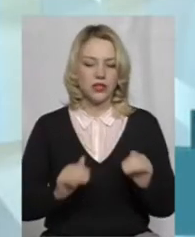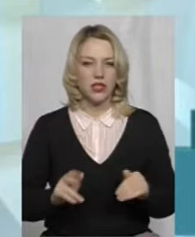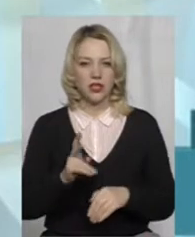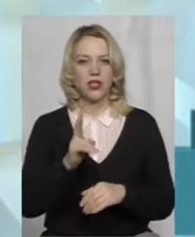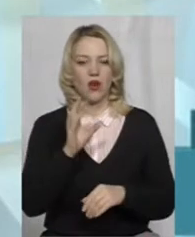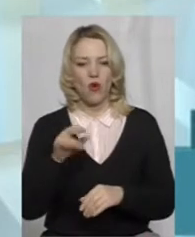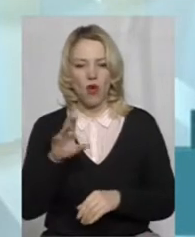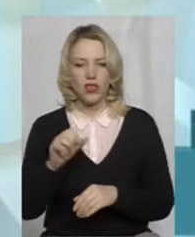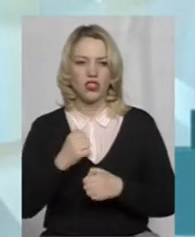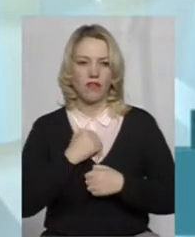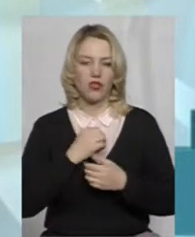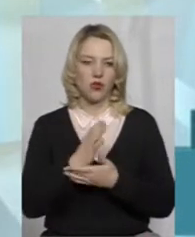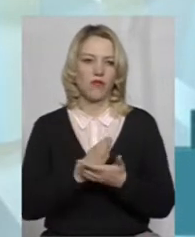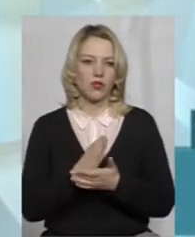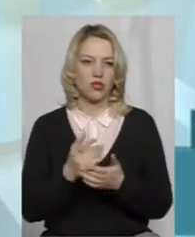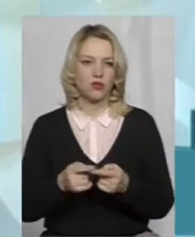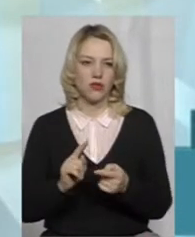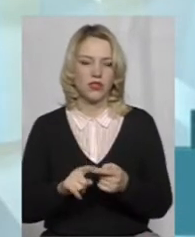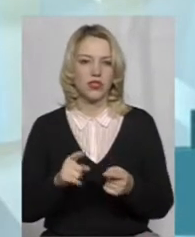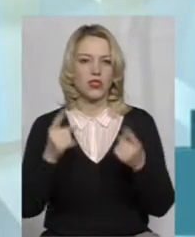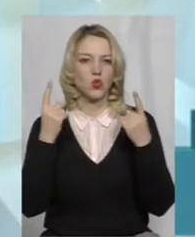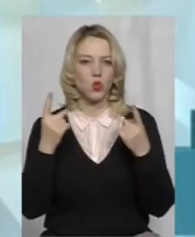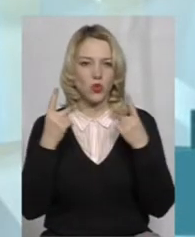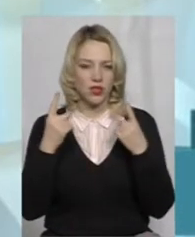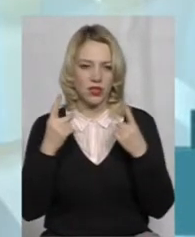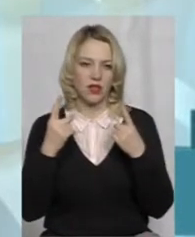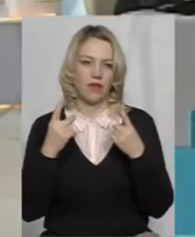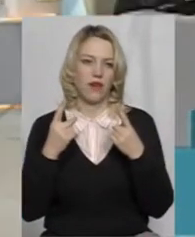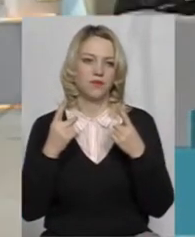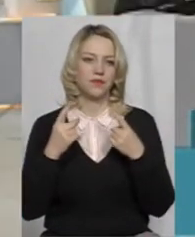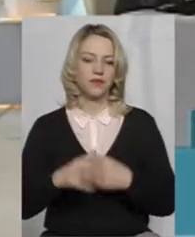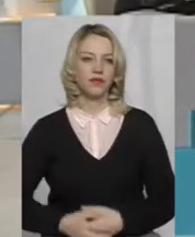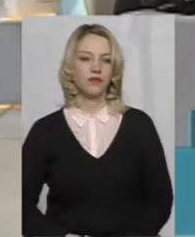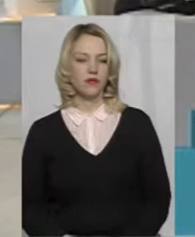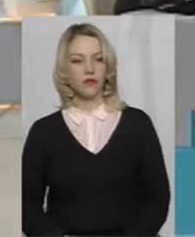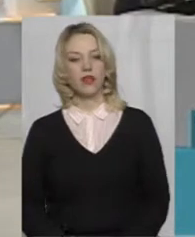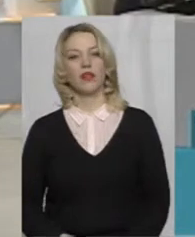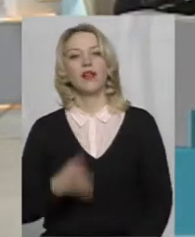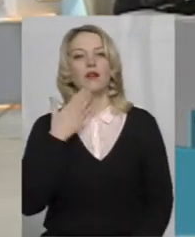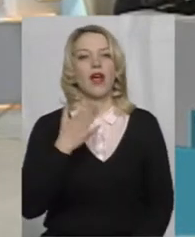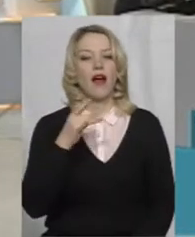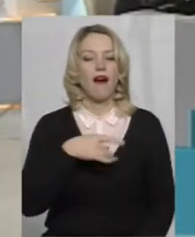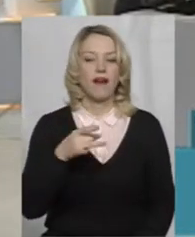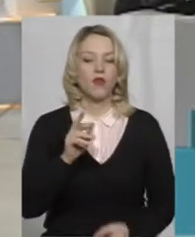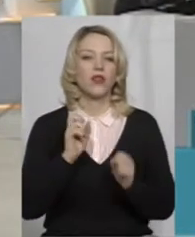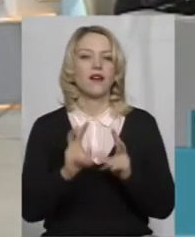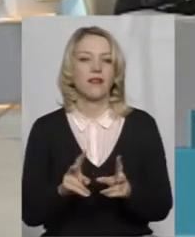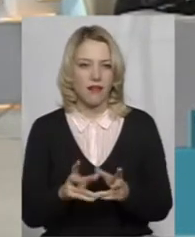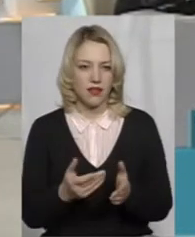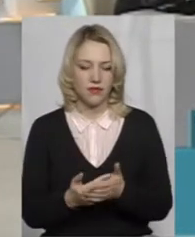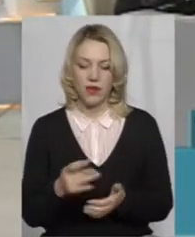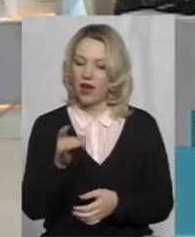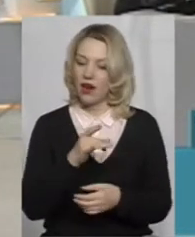військовослужбовці. І це дуже суттєво. А в районах як? В районах